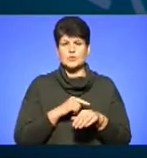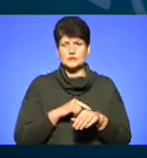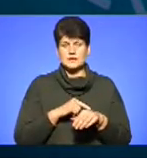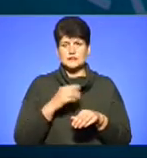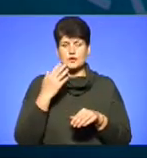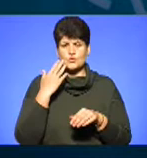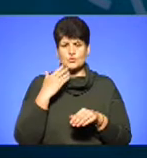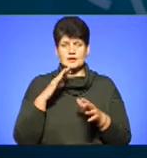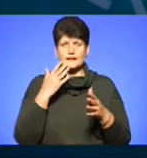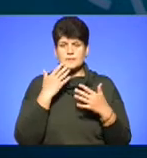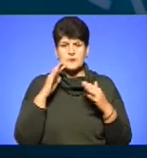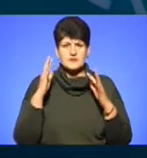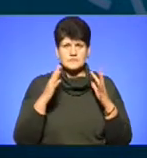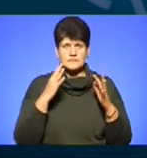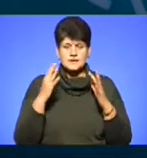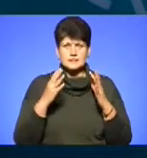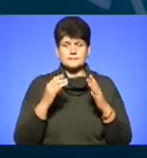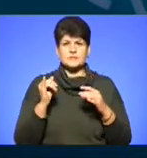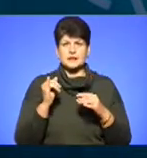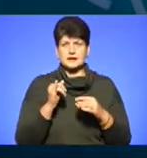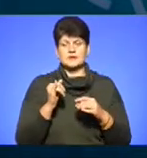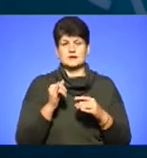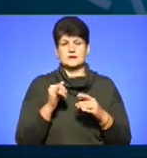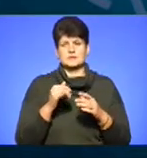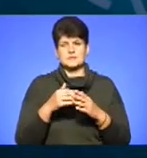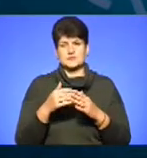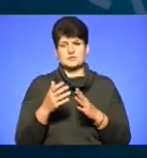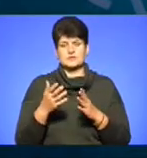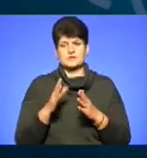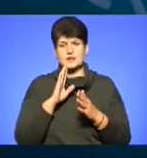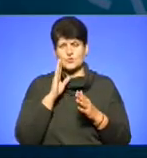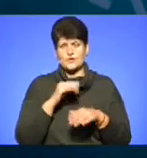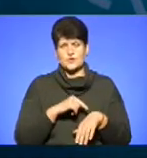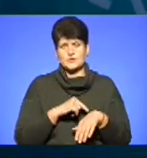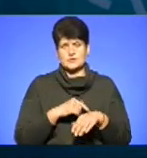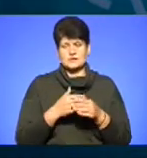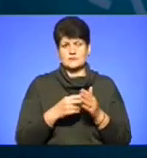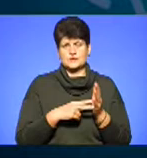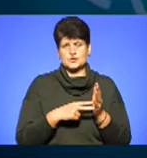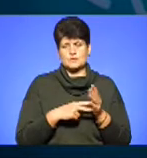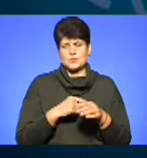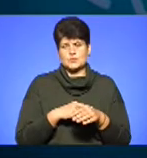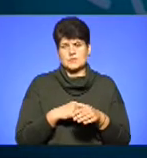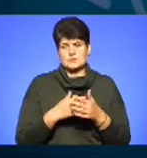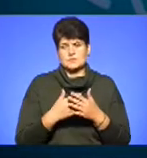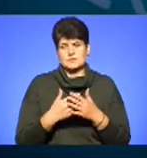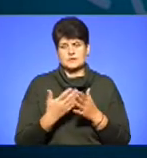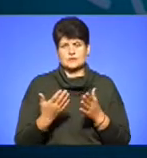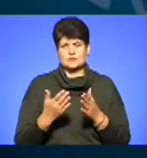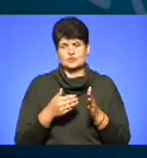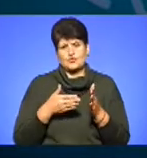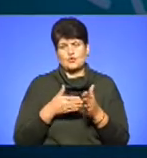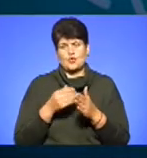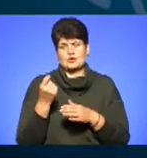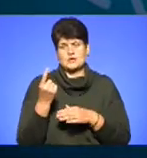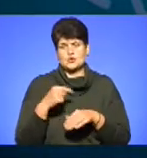коли нема вітру. І тільки в ранковій годині, десь там, ну зараз 7, максимум до 11 годин.